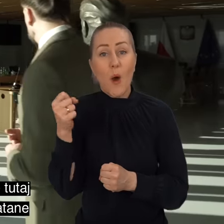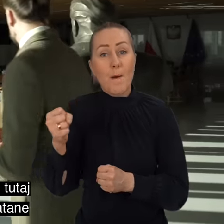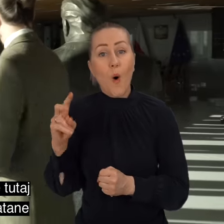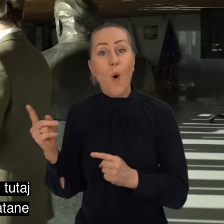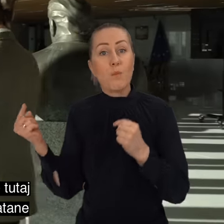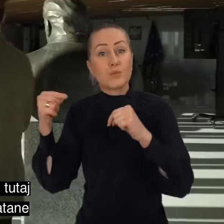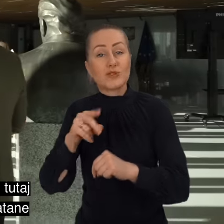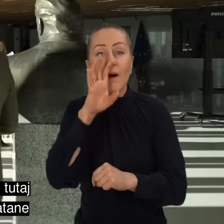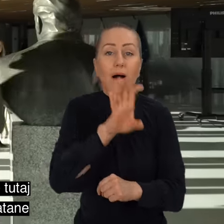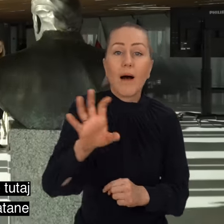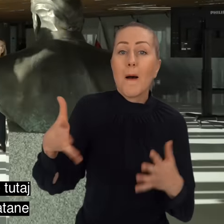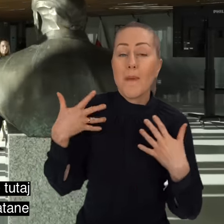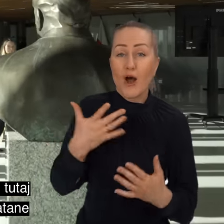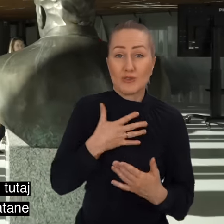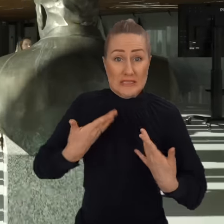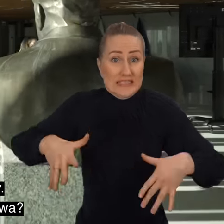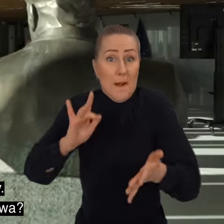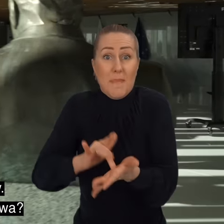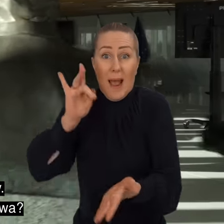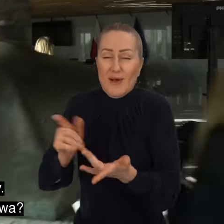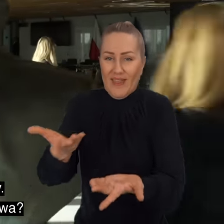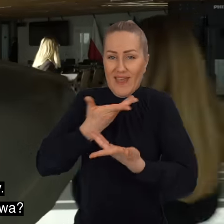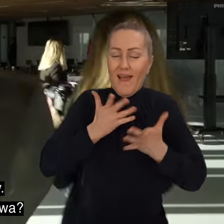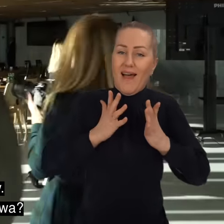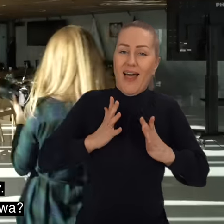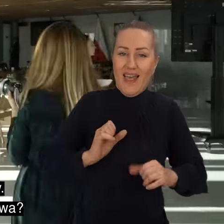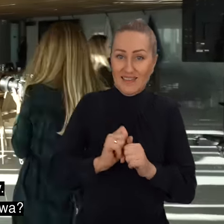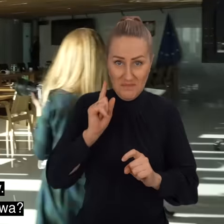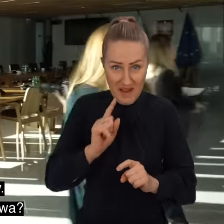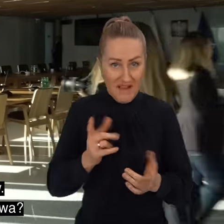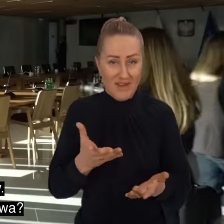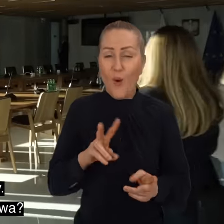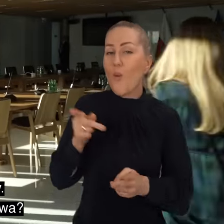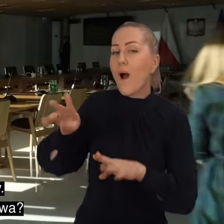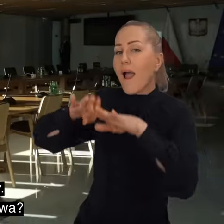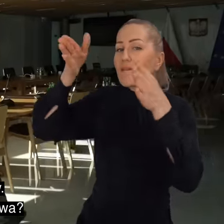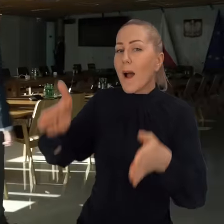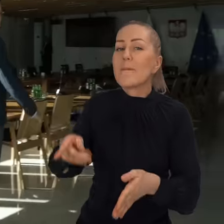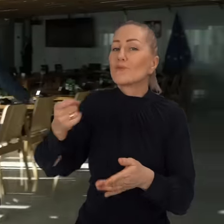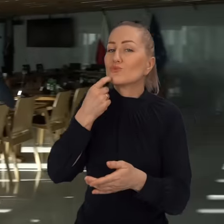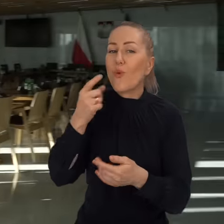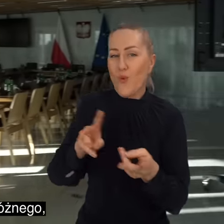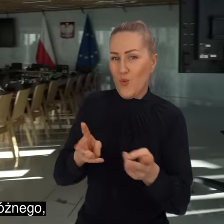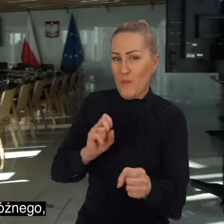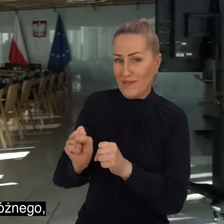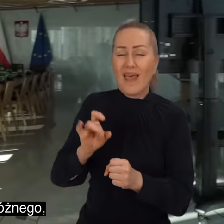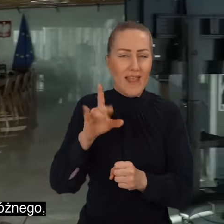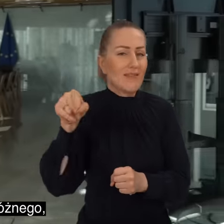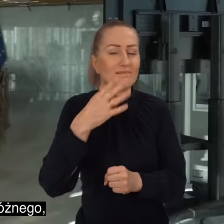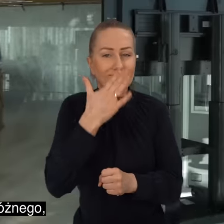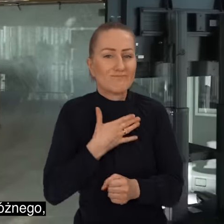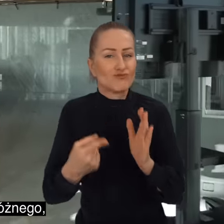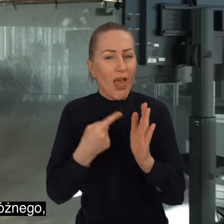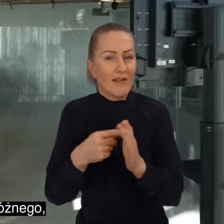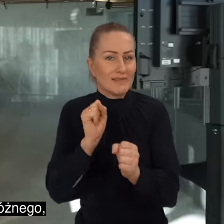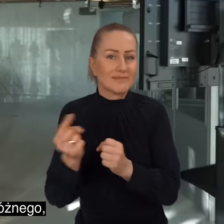które tutaj posłowie mają, koją ich skołatane poselskie dusze i umysły. A to kabiny do tłumaczeń, prawda? Kabiny do tłumaczeń, bo tutaj w tej sali